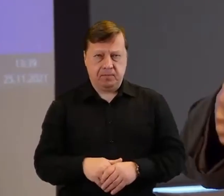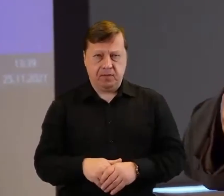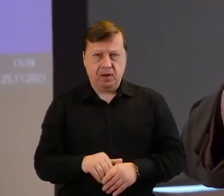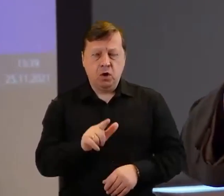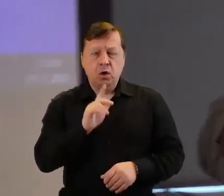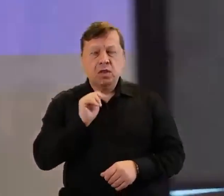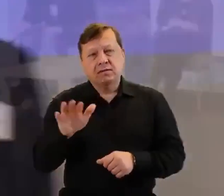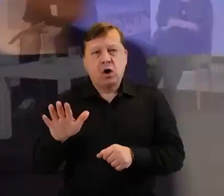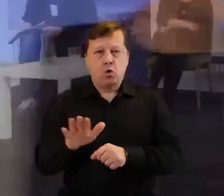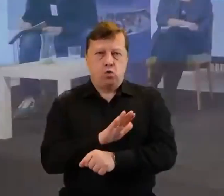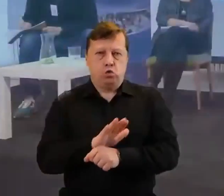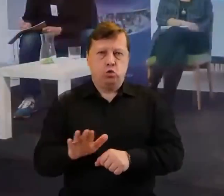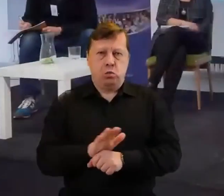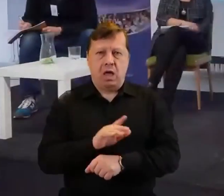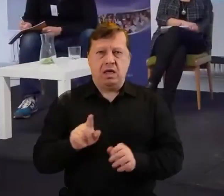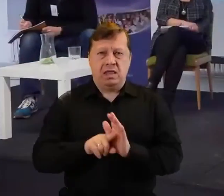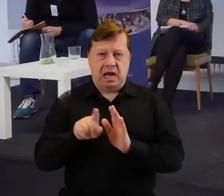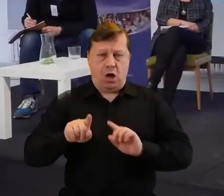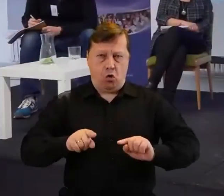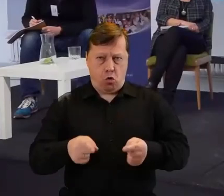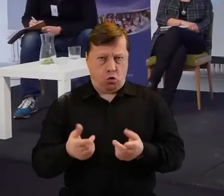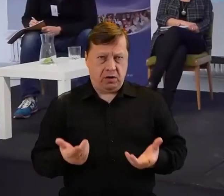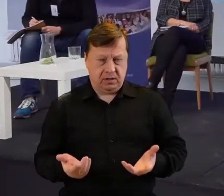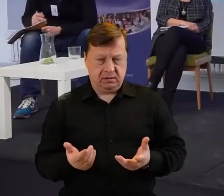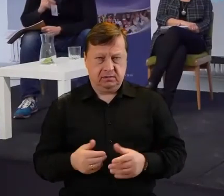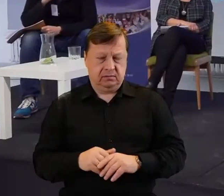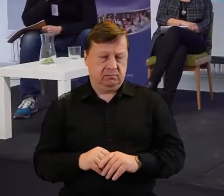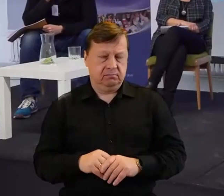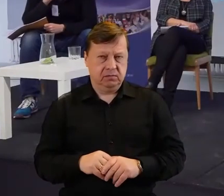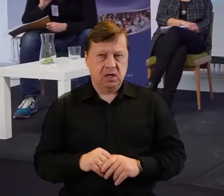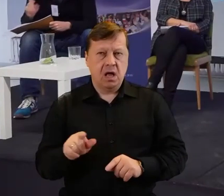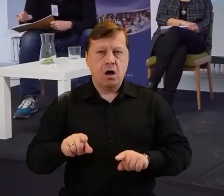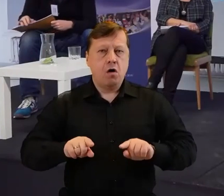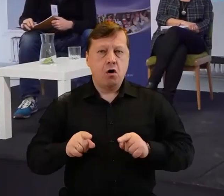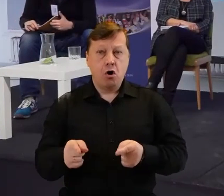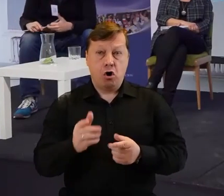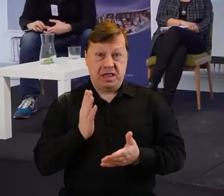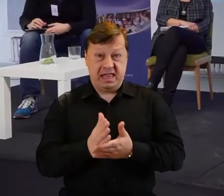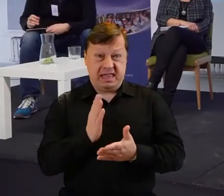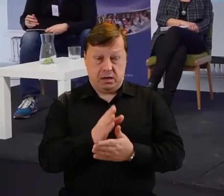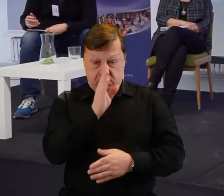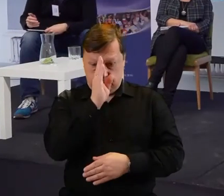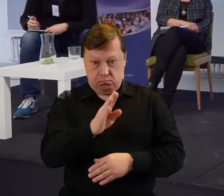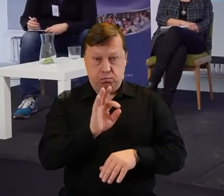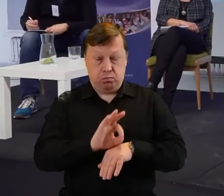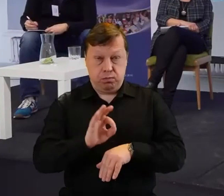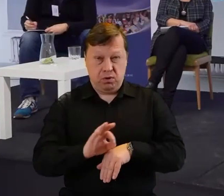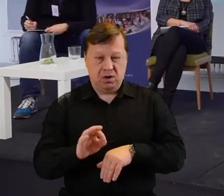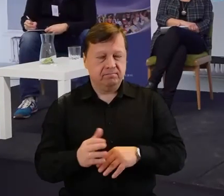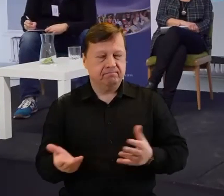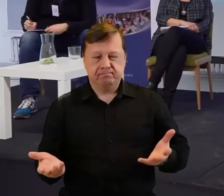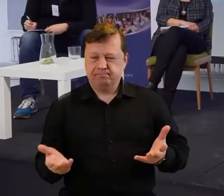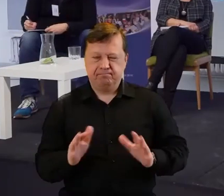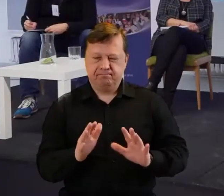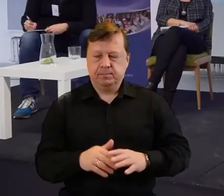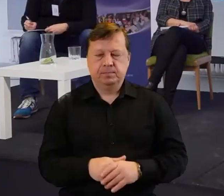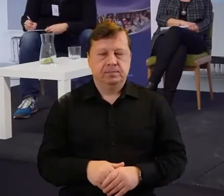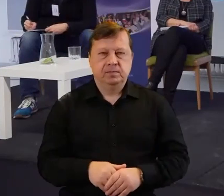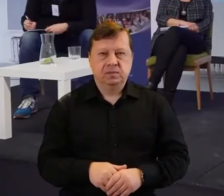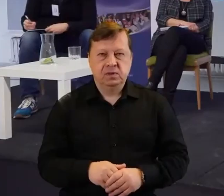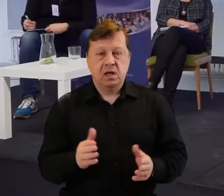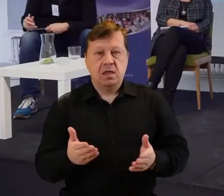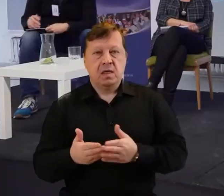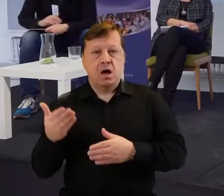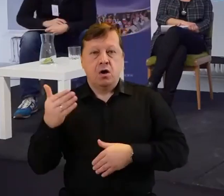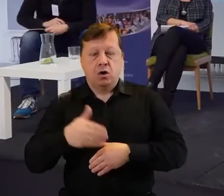uzupełnienia działalności organizacji. A organizacja, która tylko i wyłącznie robi projekty to wydaje się coś nie tak. No i na